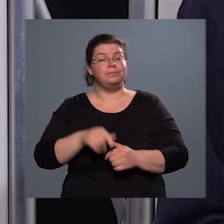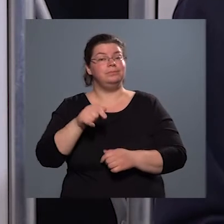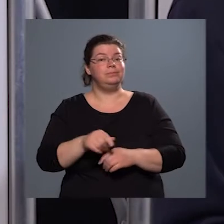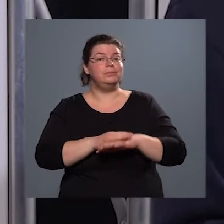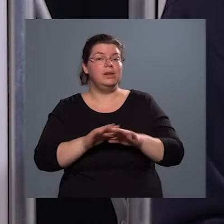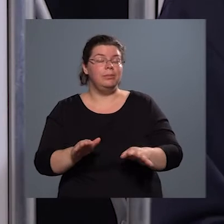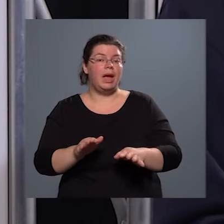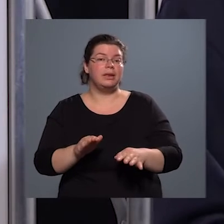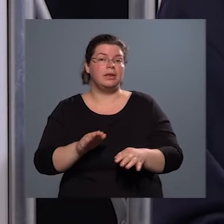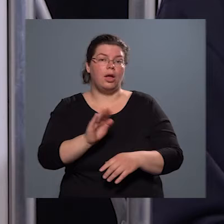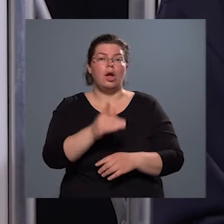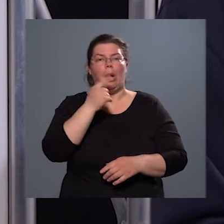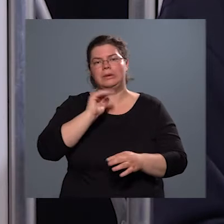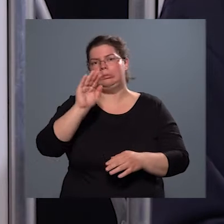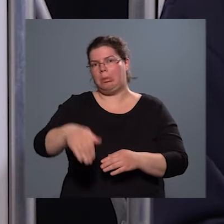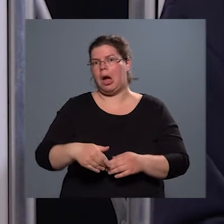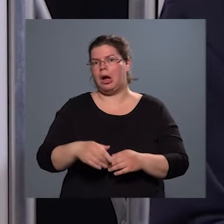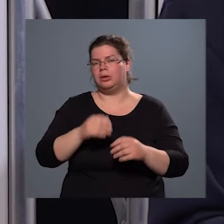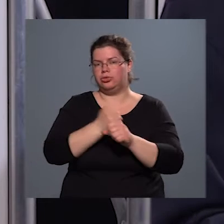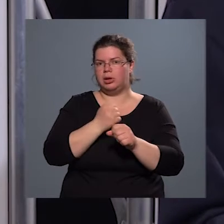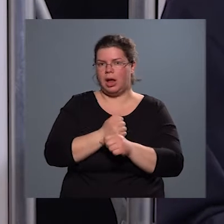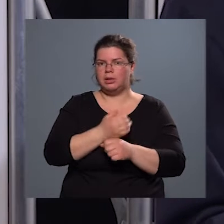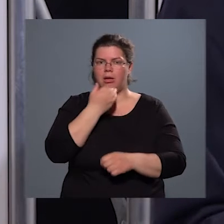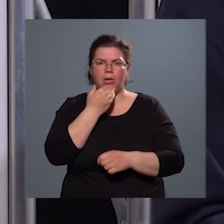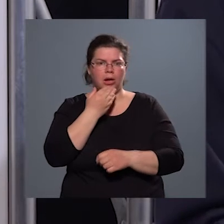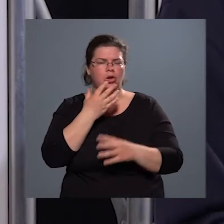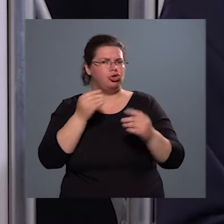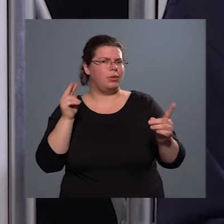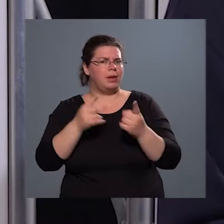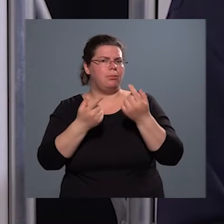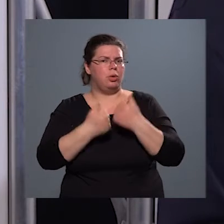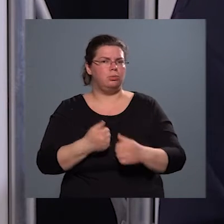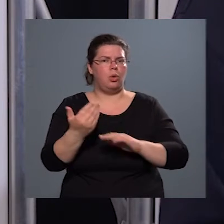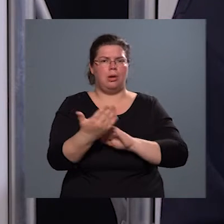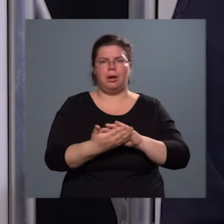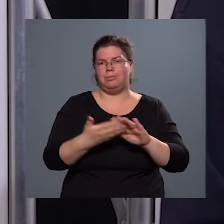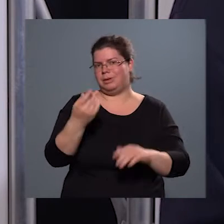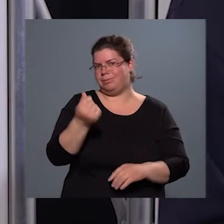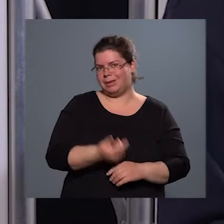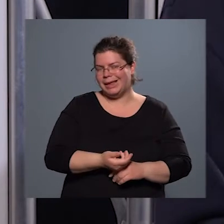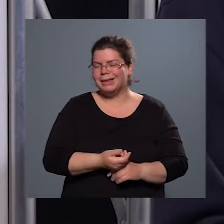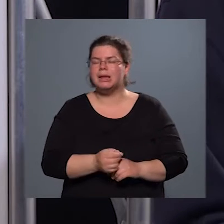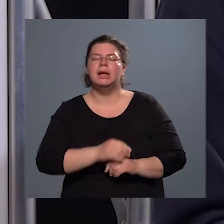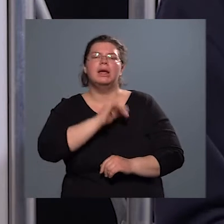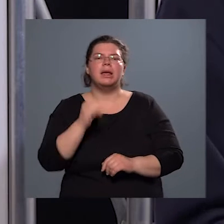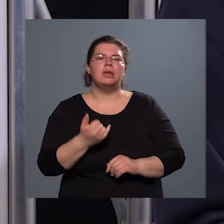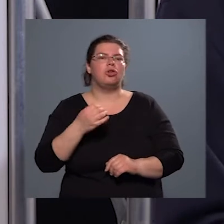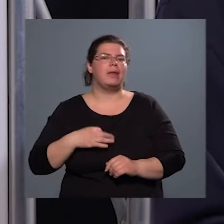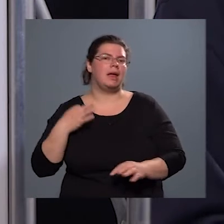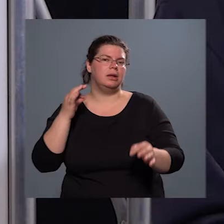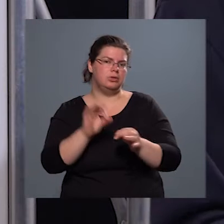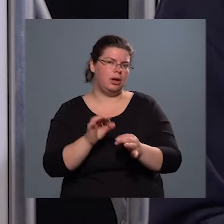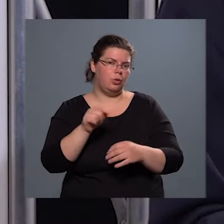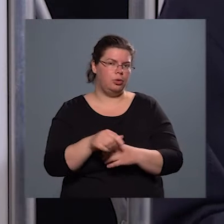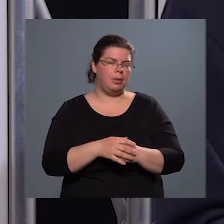annak, amit majd csinálni akarnak, nagyon sok szempontból alapja a pénz evidens módon, és az egészségügyben,